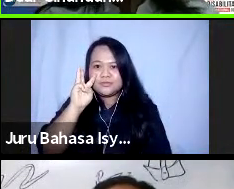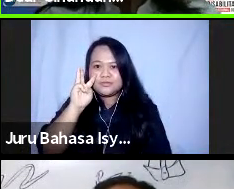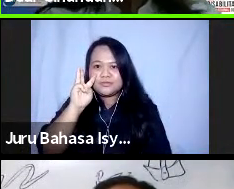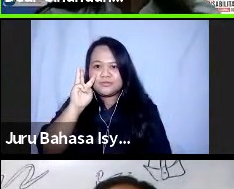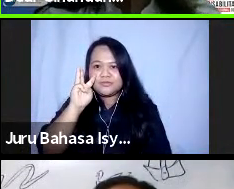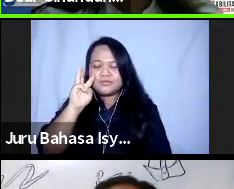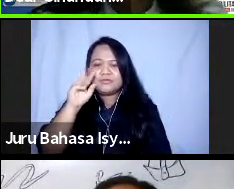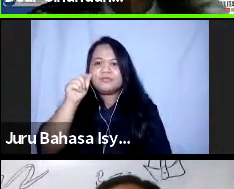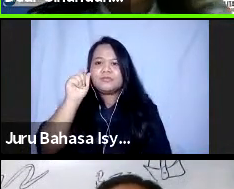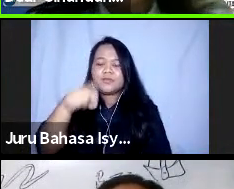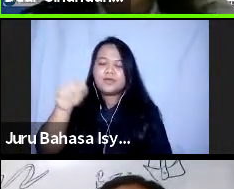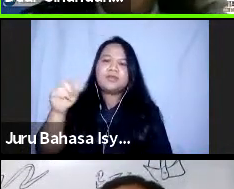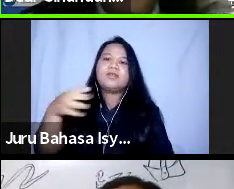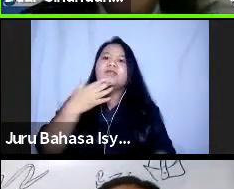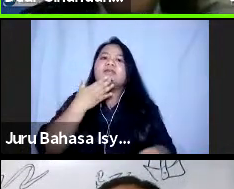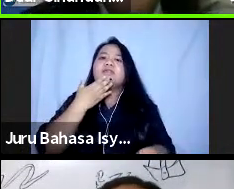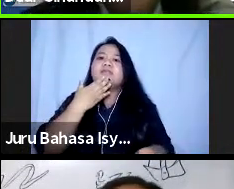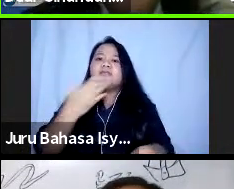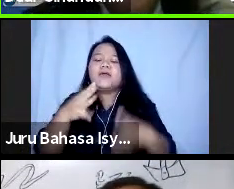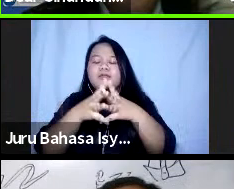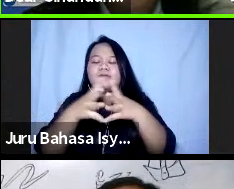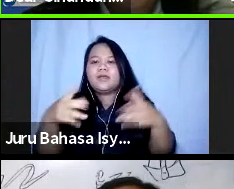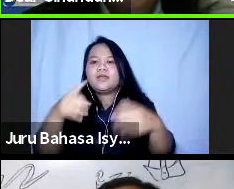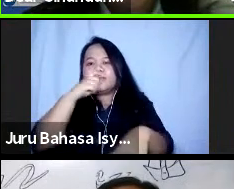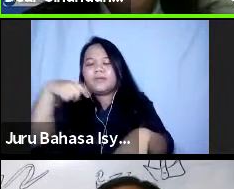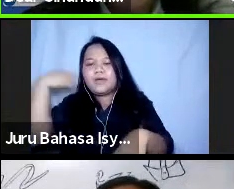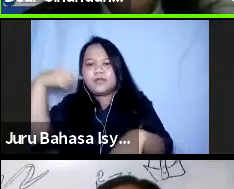Baik Terima Kasih Banyak Bapak Ibu